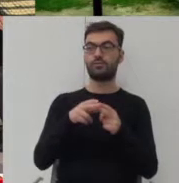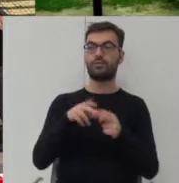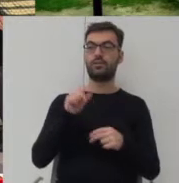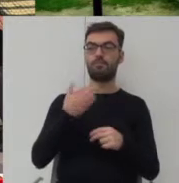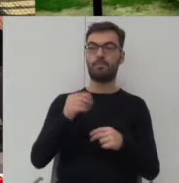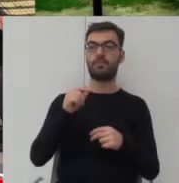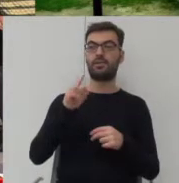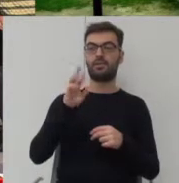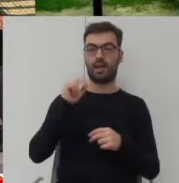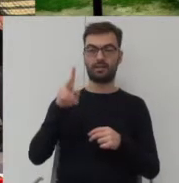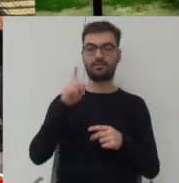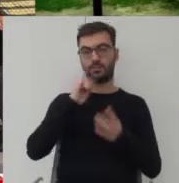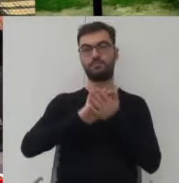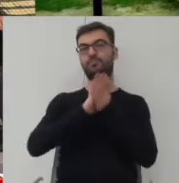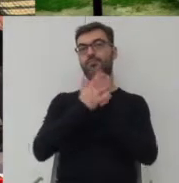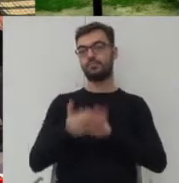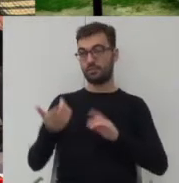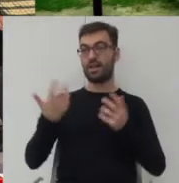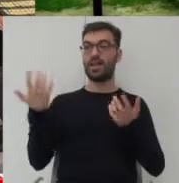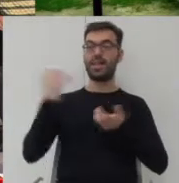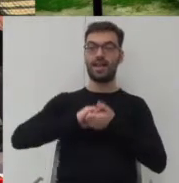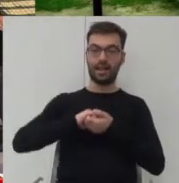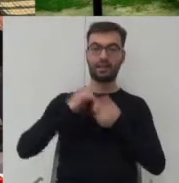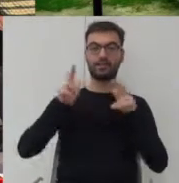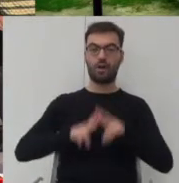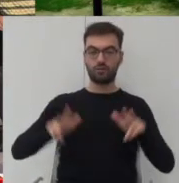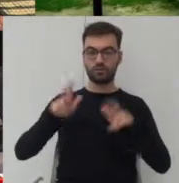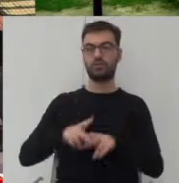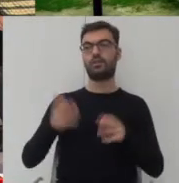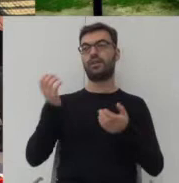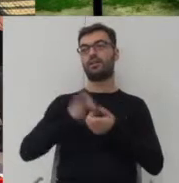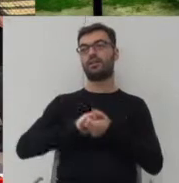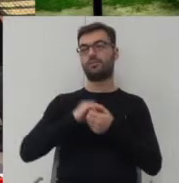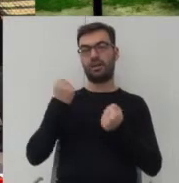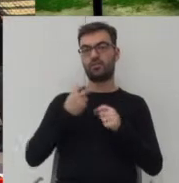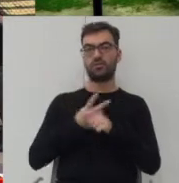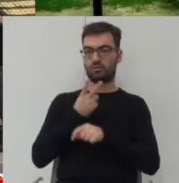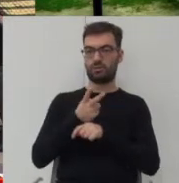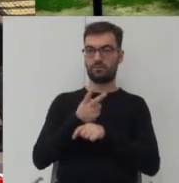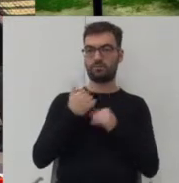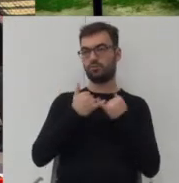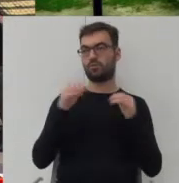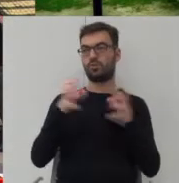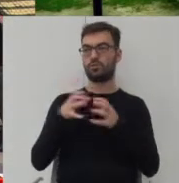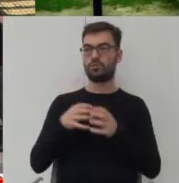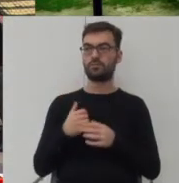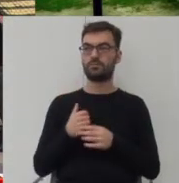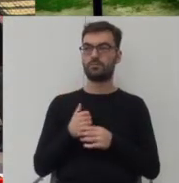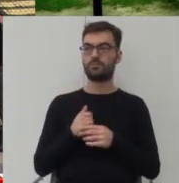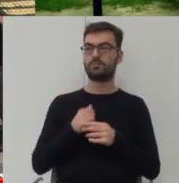track'owy staje się de facto przestrzeniem integracji rodzinnej i bardzo dostępny dla różnych grup użytkowników.